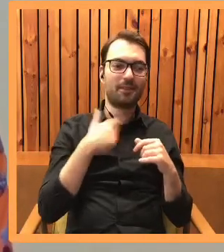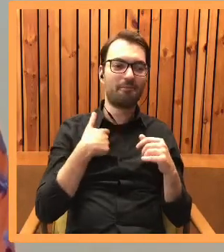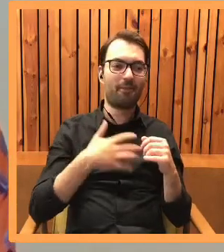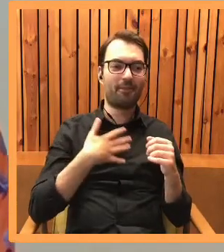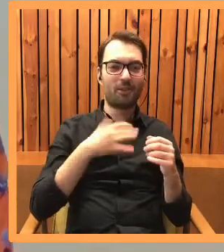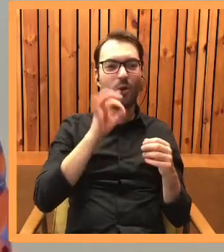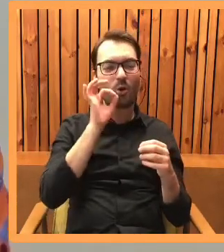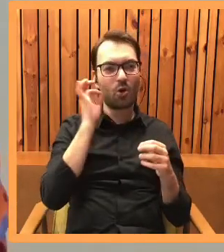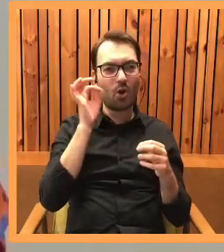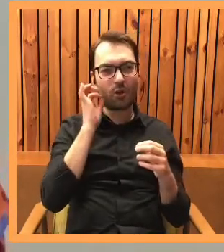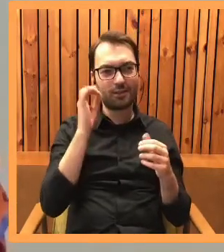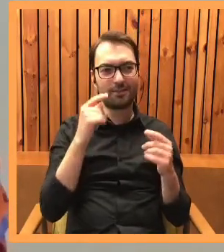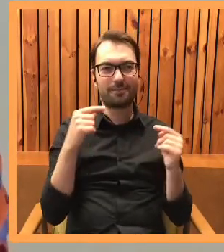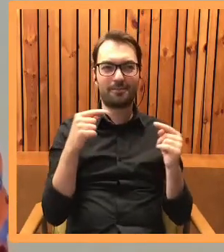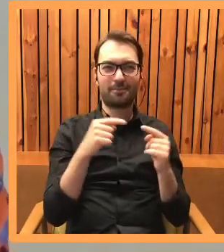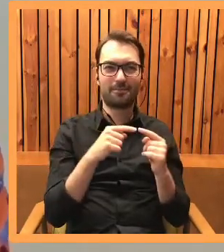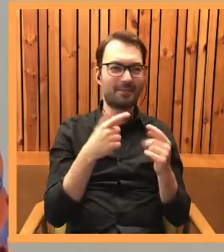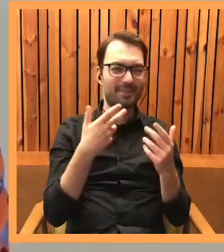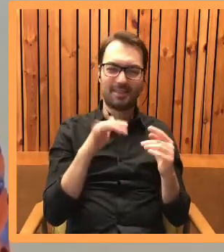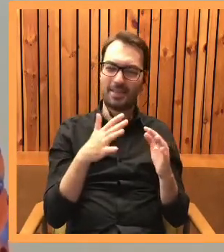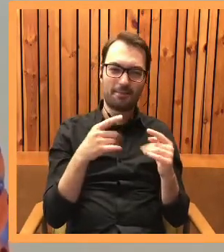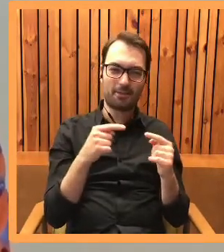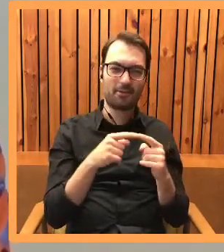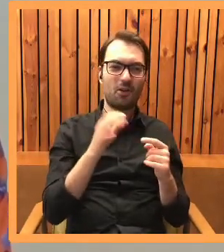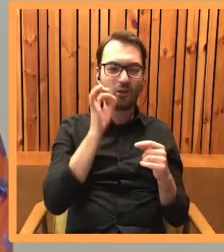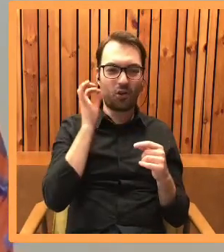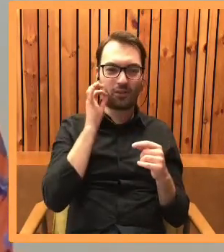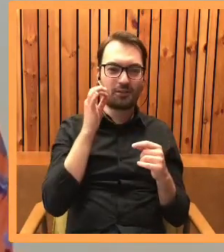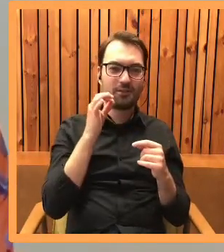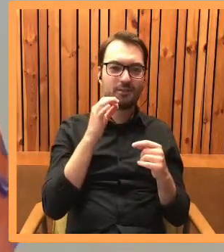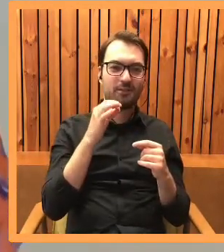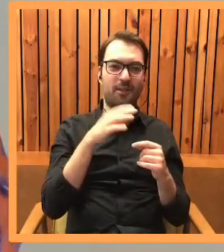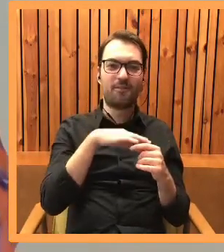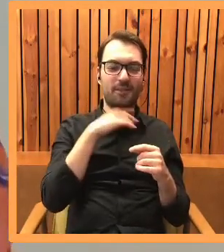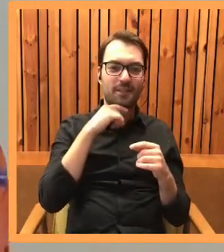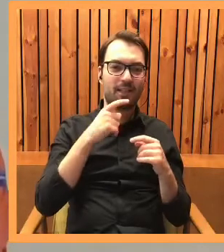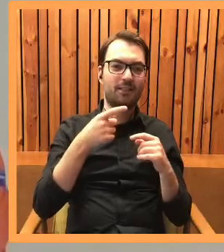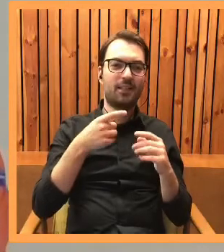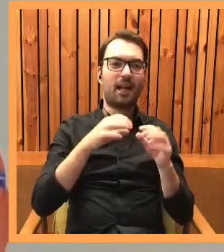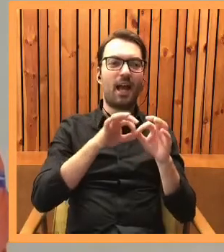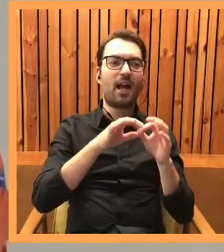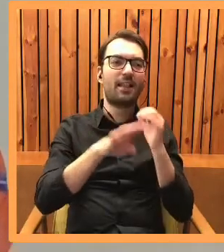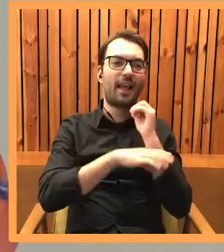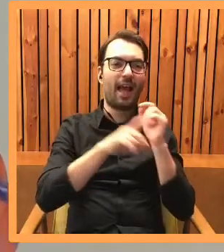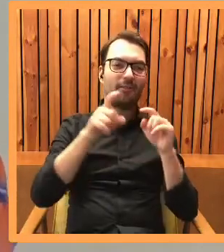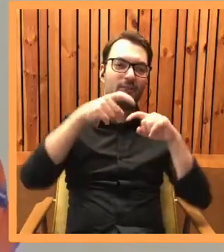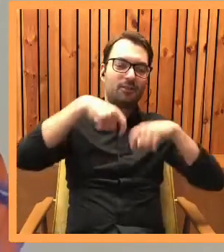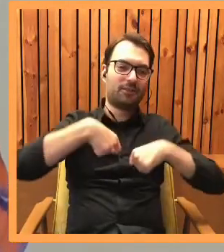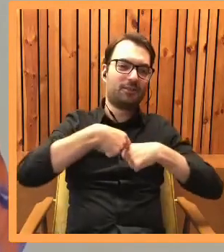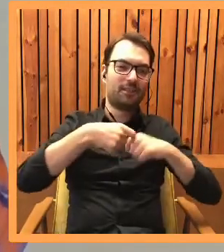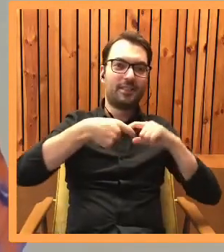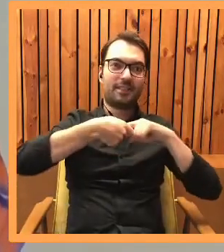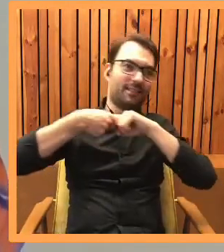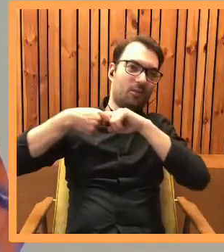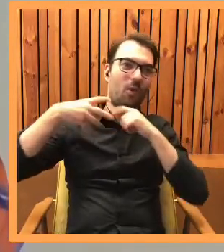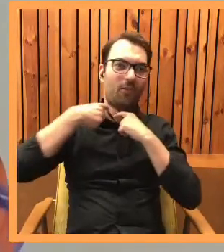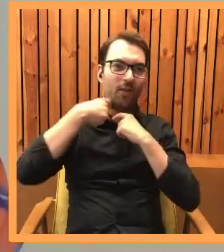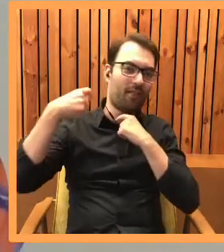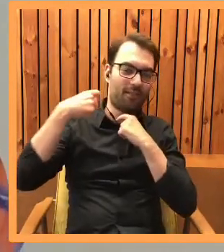wrażenie, że z kotami sprawdziłoby się to znacznie gorzej niż z psami, bo kot niestety może się gdzieś uwiesić na jakiejś gałęzi czy na ogrodzeniu za tą obrożę.